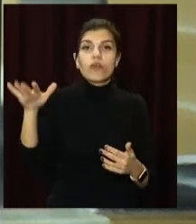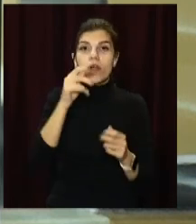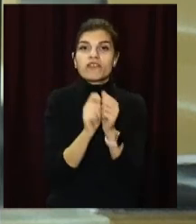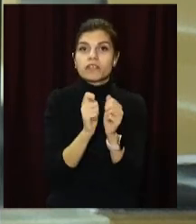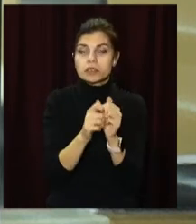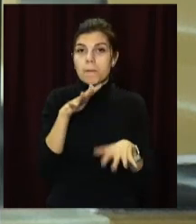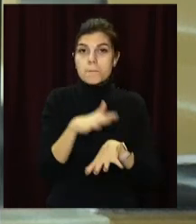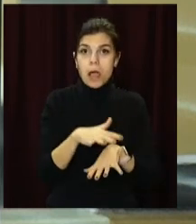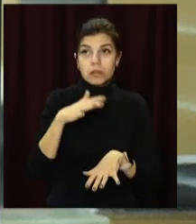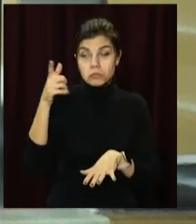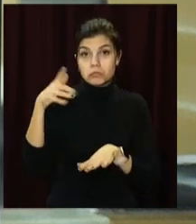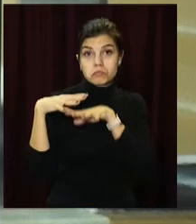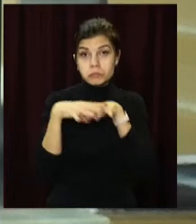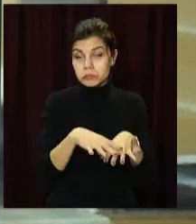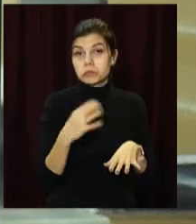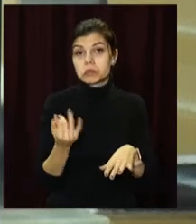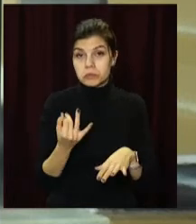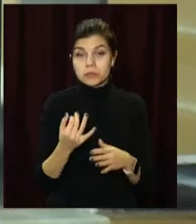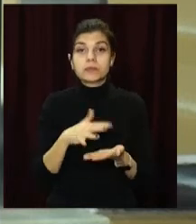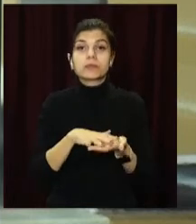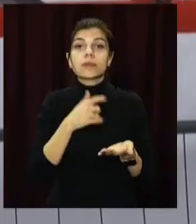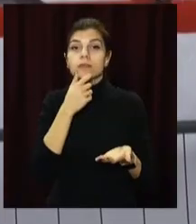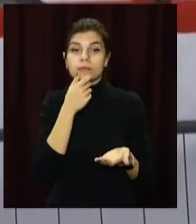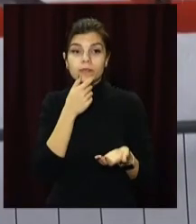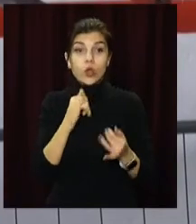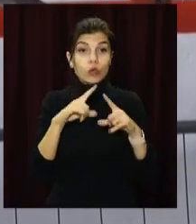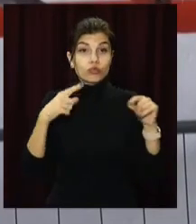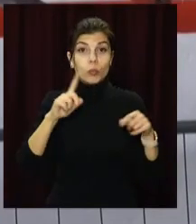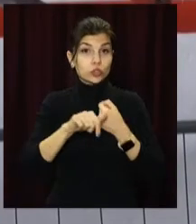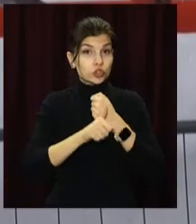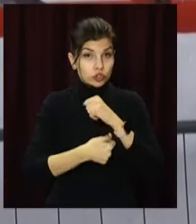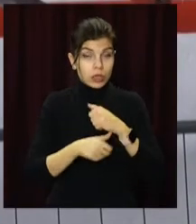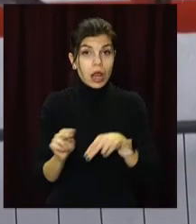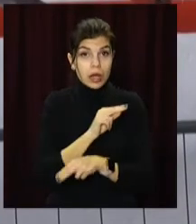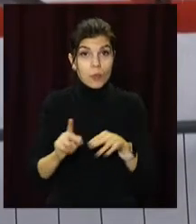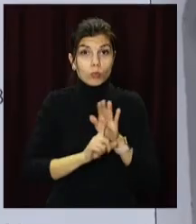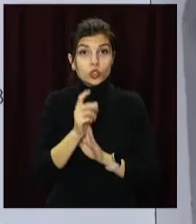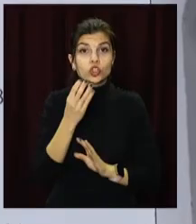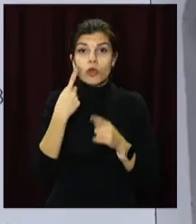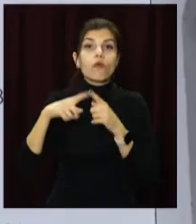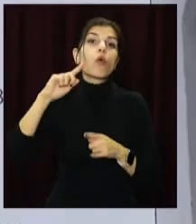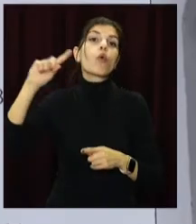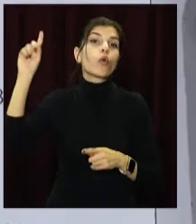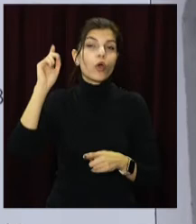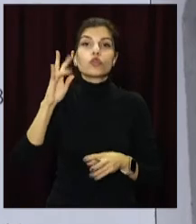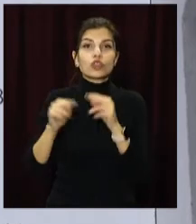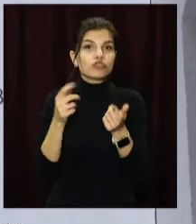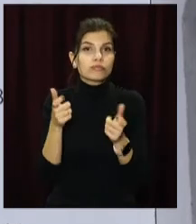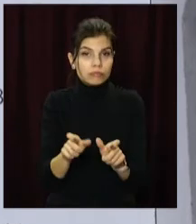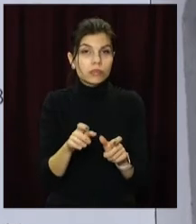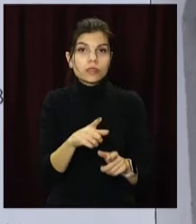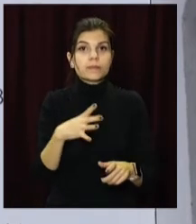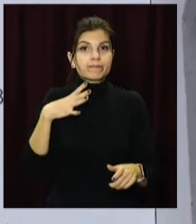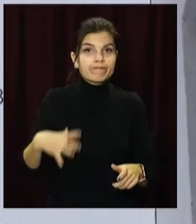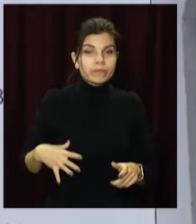інвестиційного банку. Деталі у нашому сюжеті. У школі номер 16 ремонт почали ще торік, однак через локдаун мусили